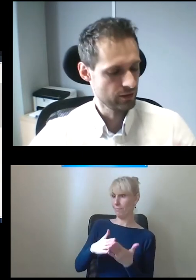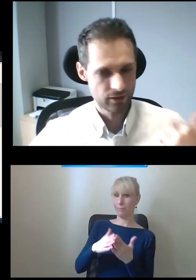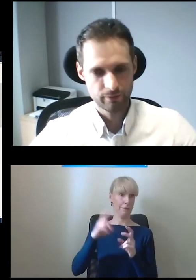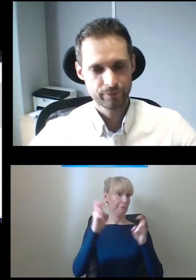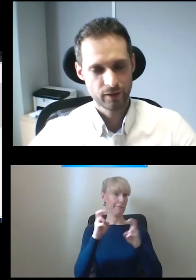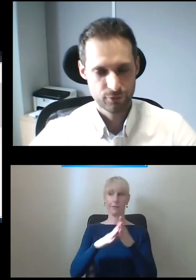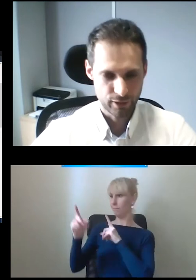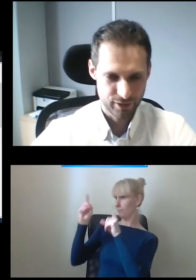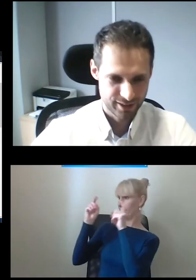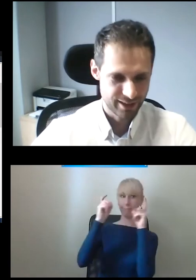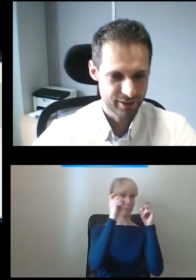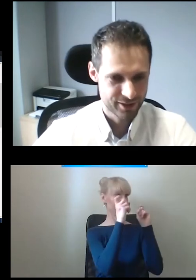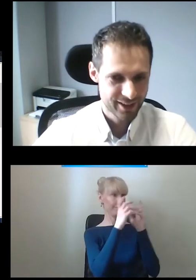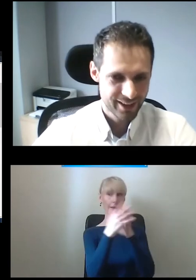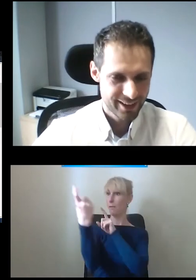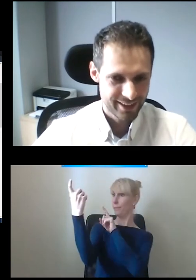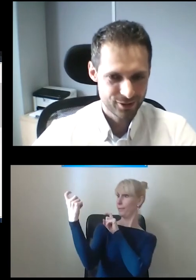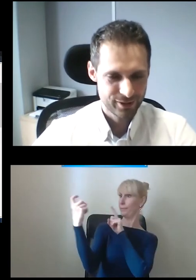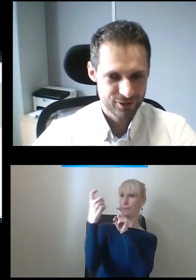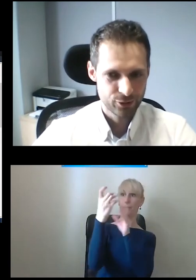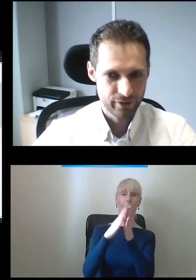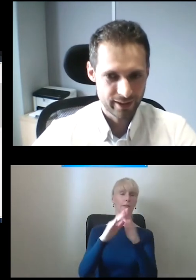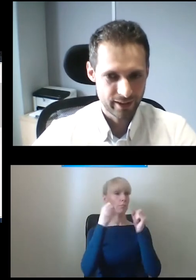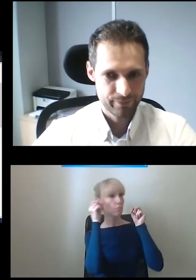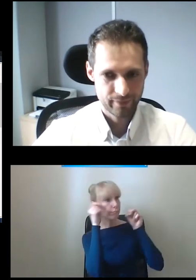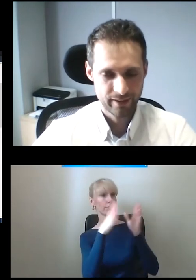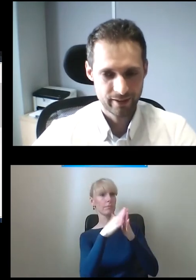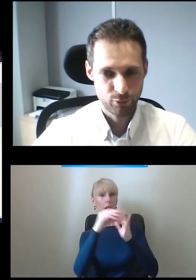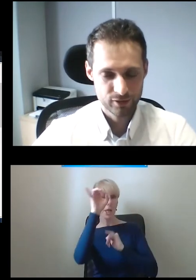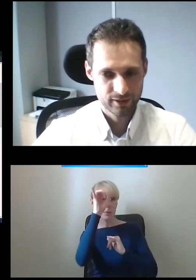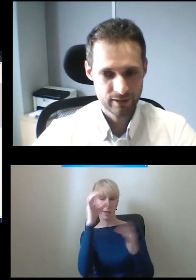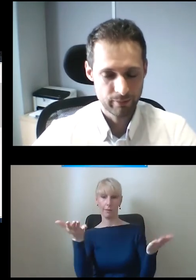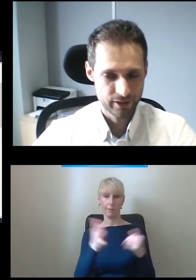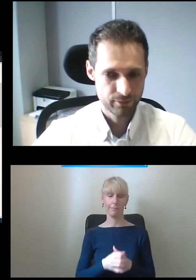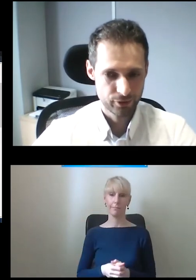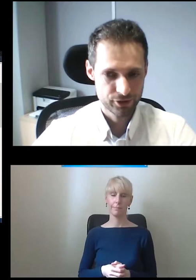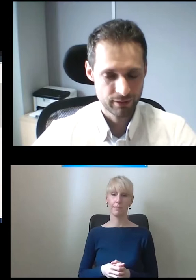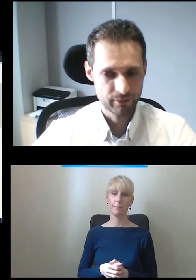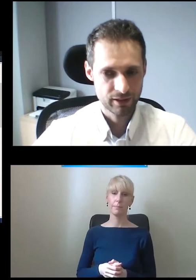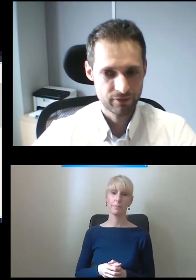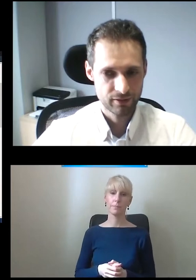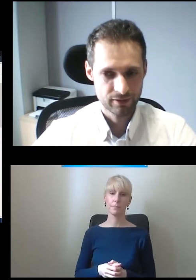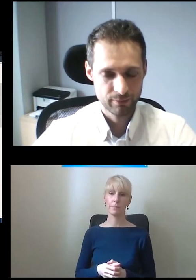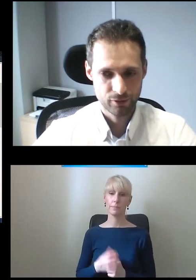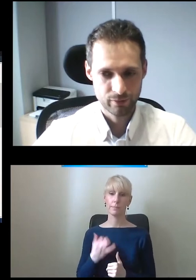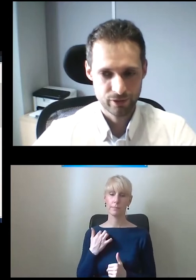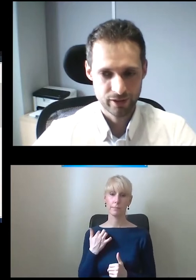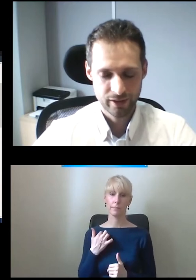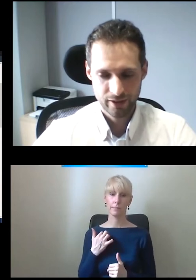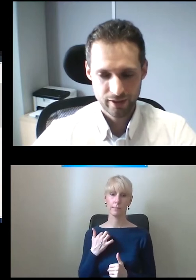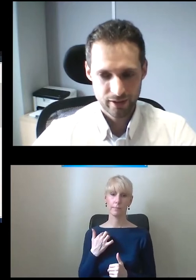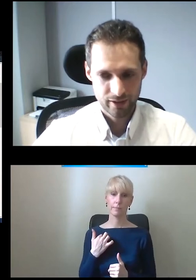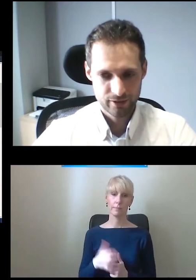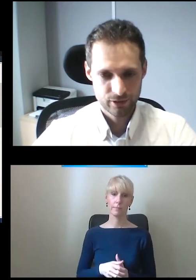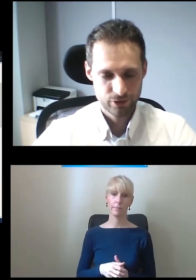zdjęcia i wrzucają na Instagram. Także jest to nowinka. W Polsce tym bardziej, bo jeszcze nie mamy takiej windy, więc na pewno to będzie